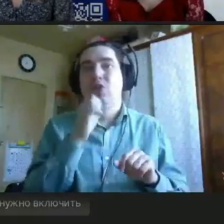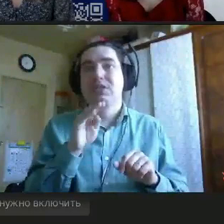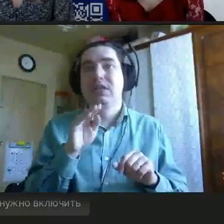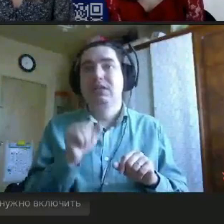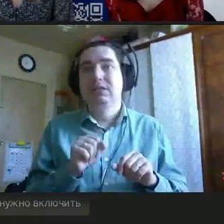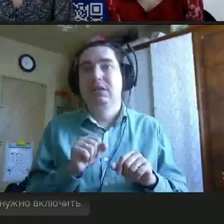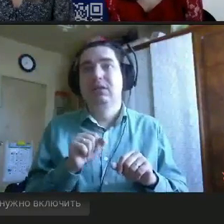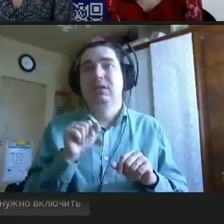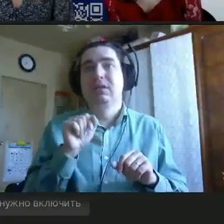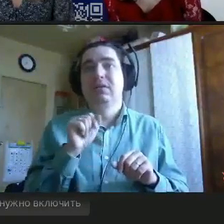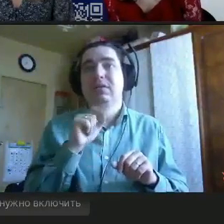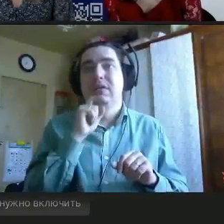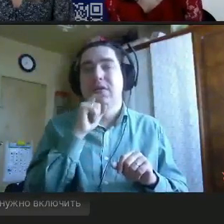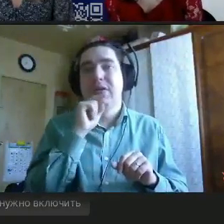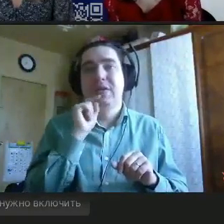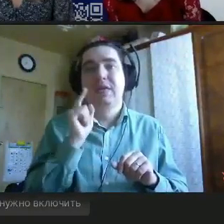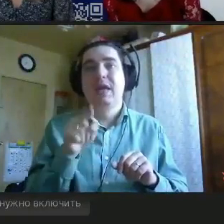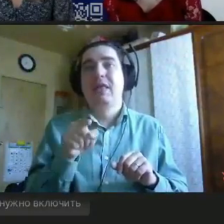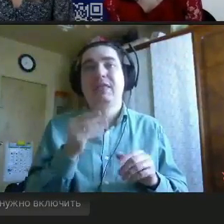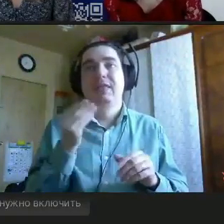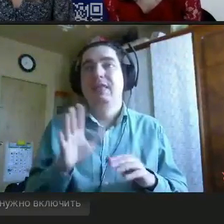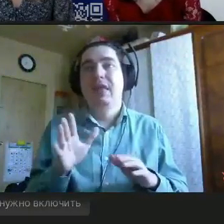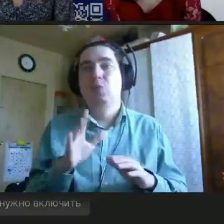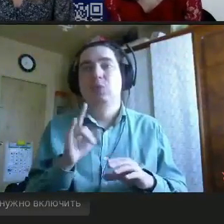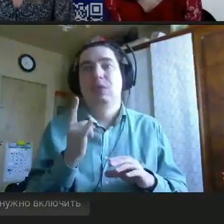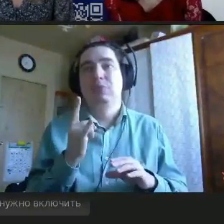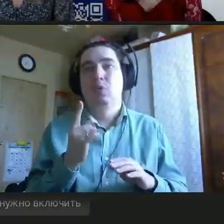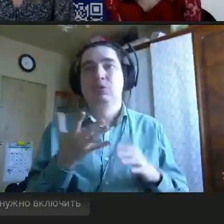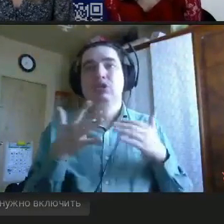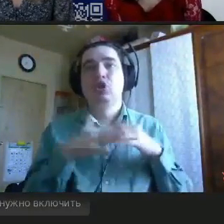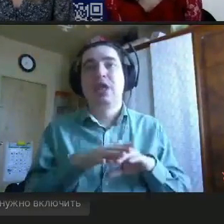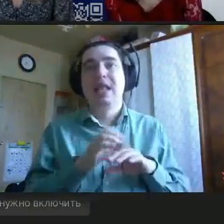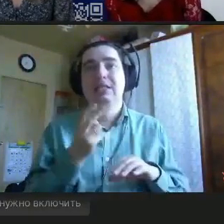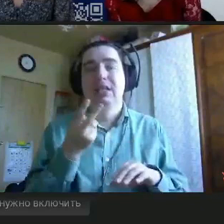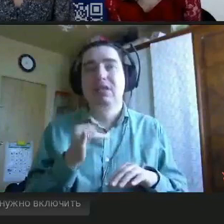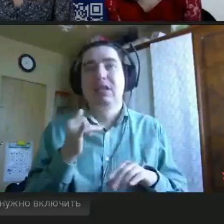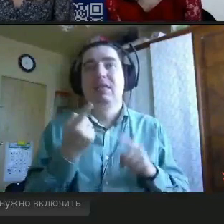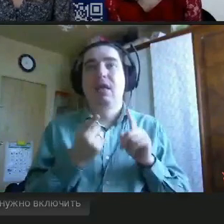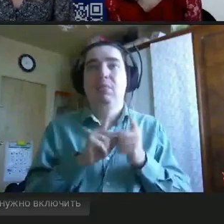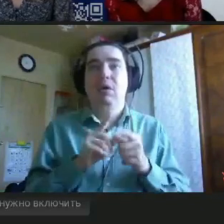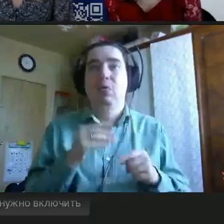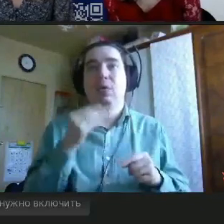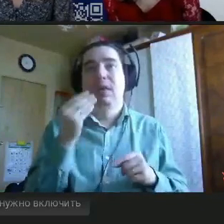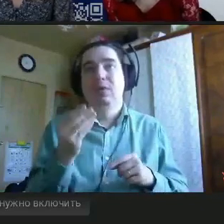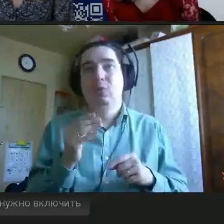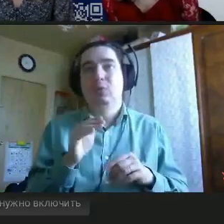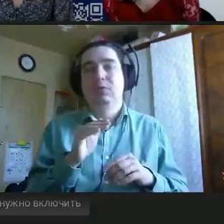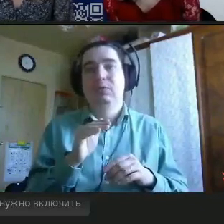как они не дают ребенку социализироваться, или наоборот, дают, но делают это неправильно.